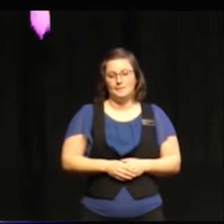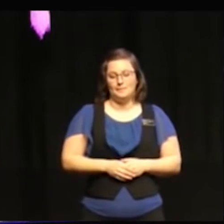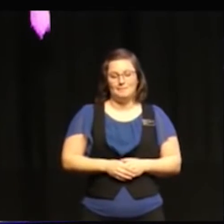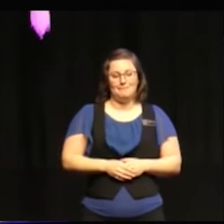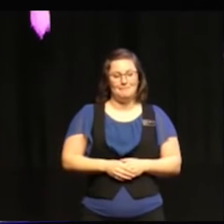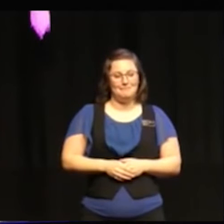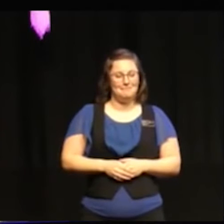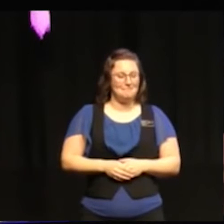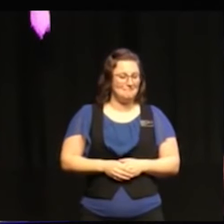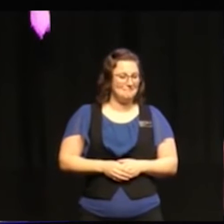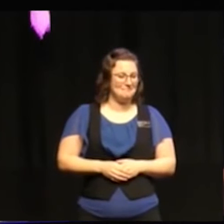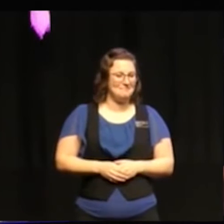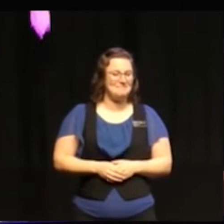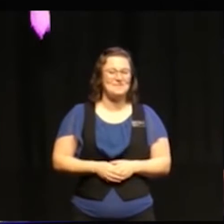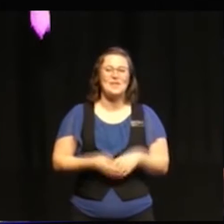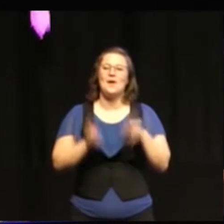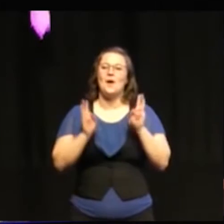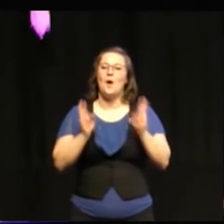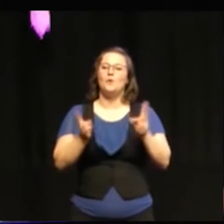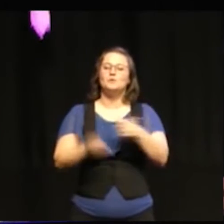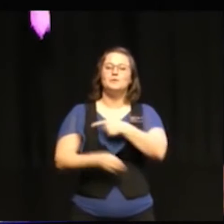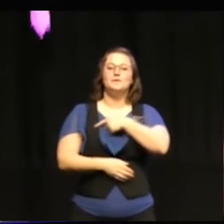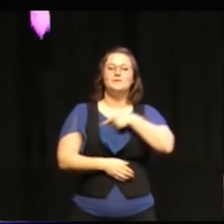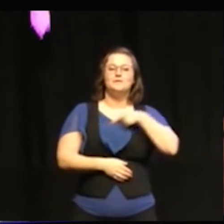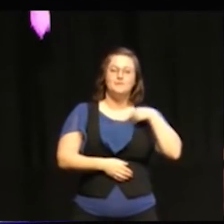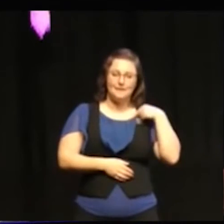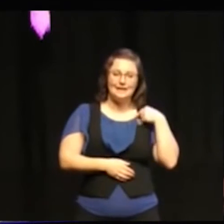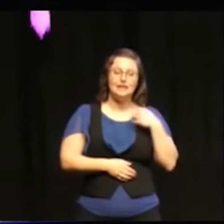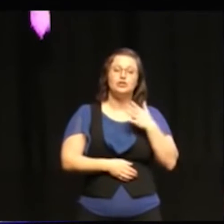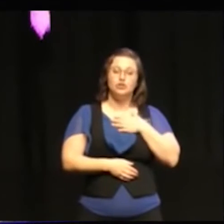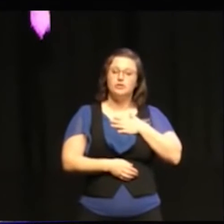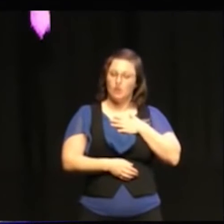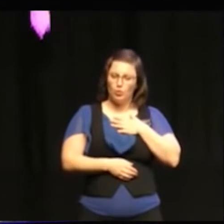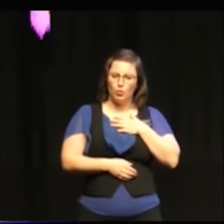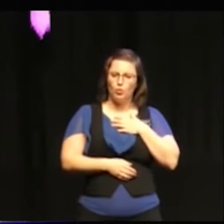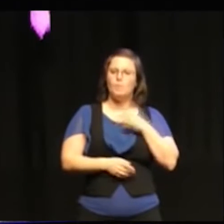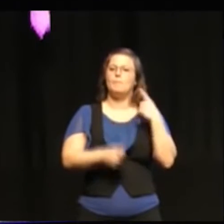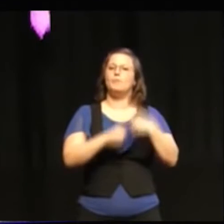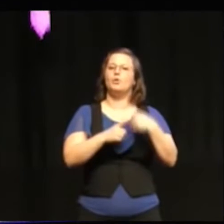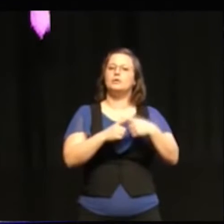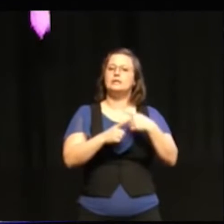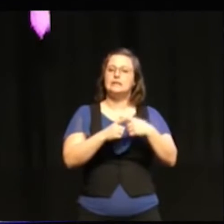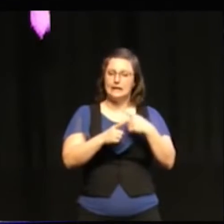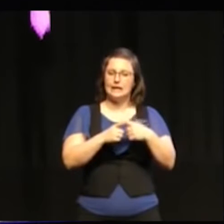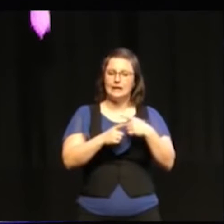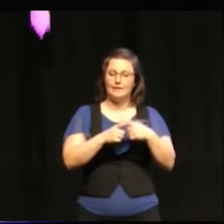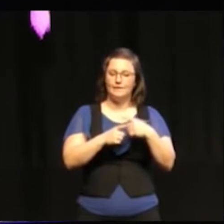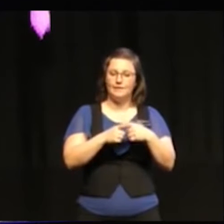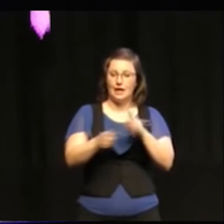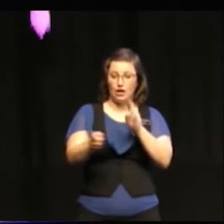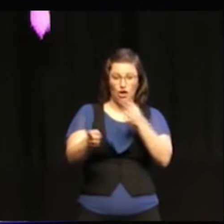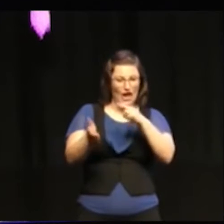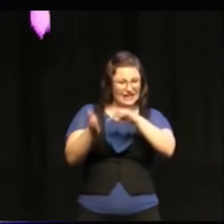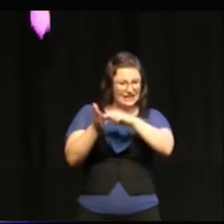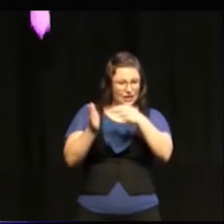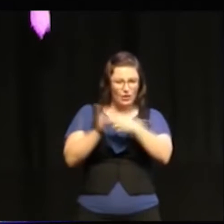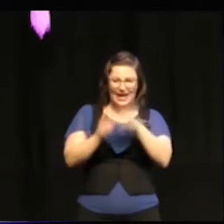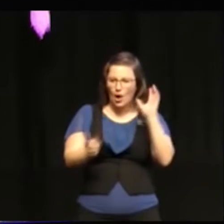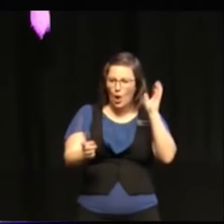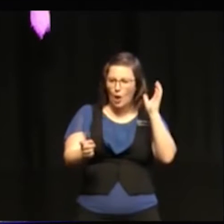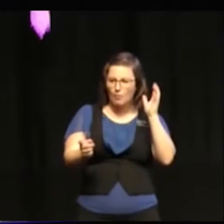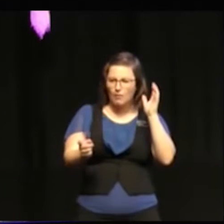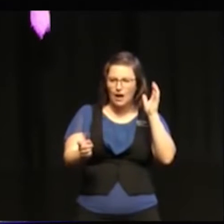och sen så ser vi väldigt positivt över den nya strategin i Colombia.